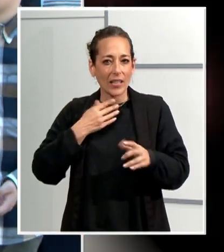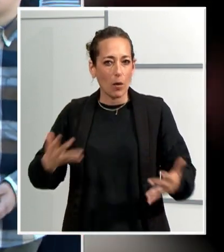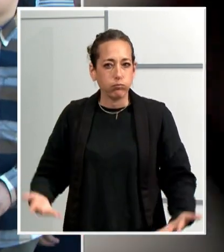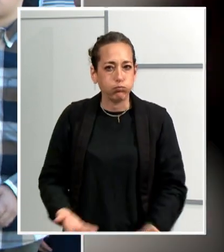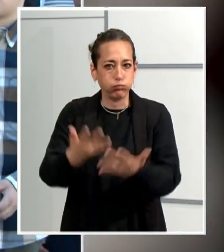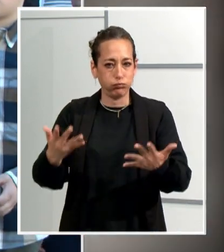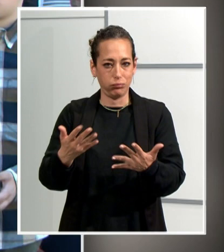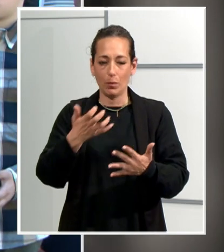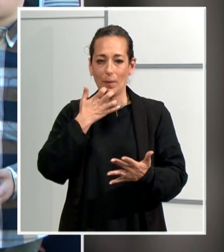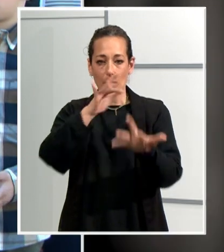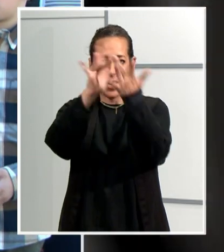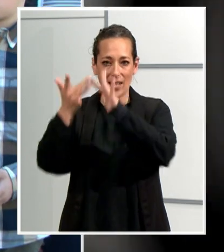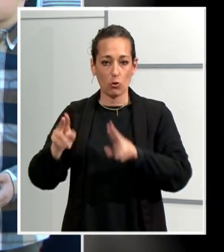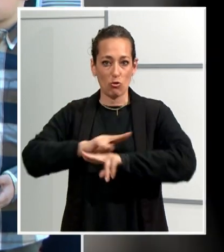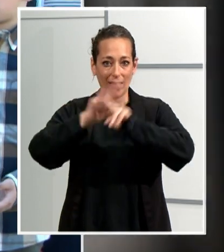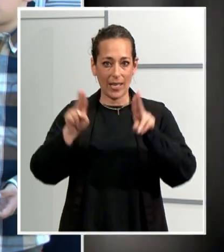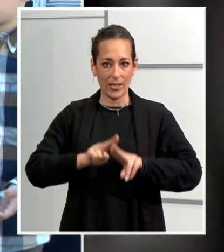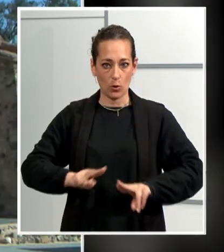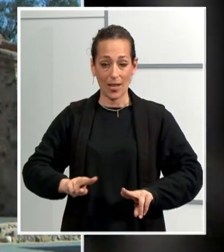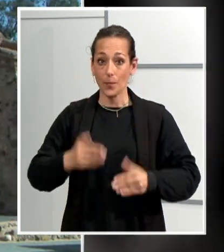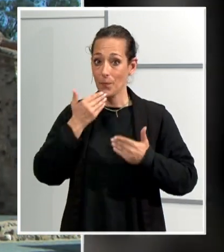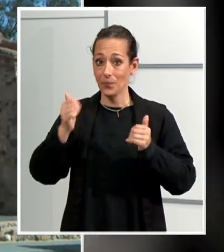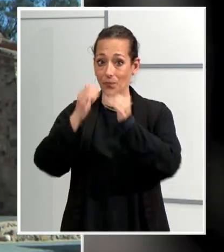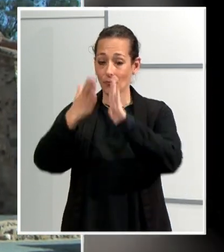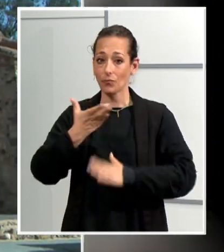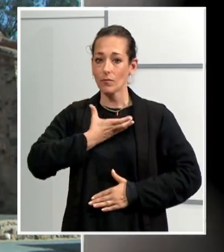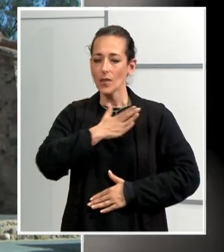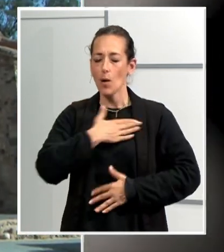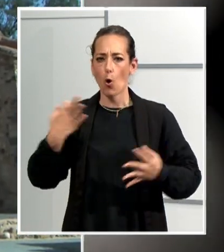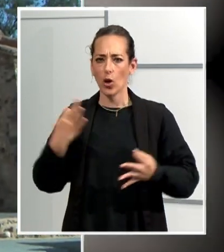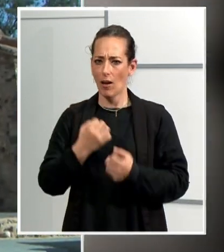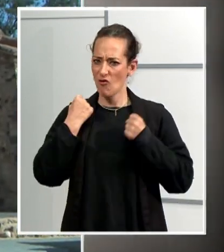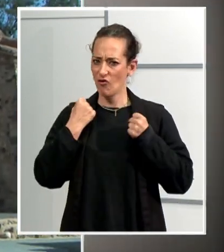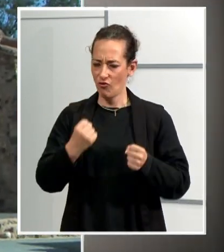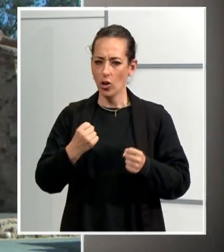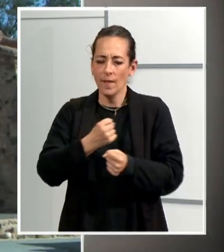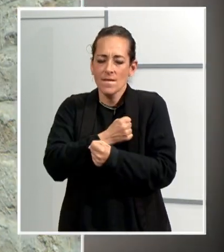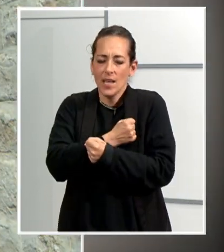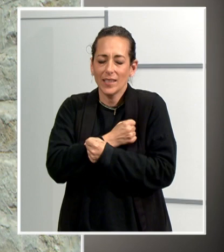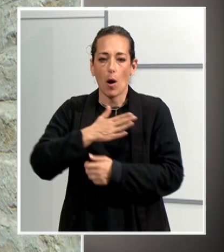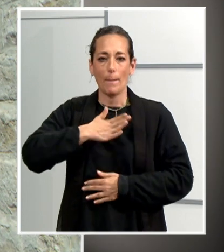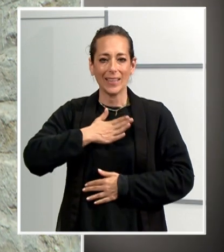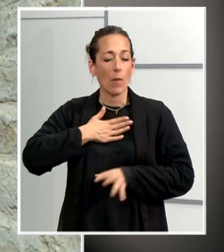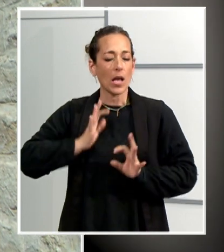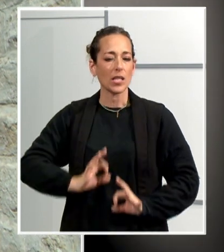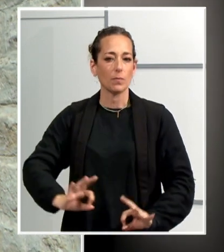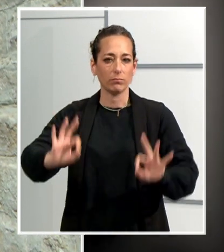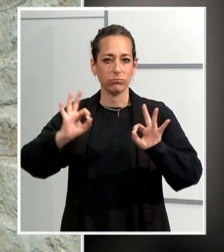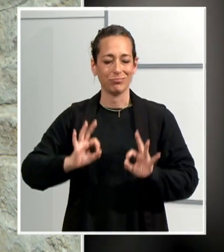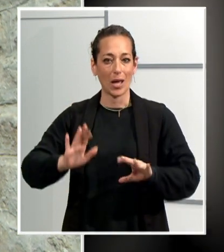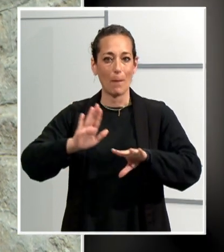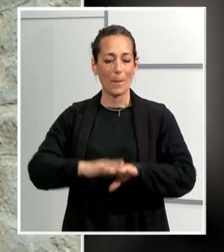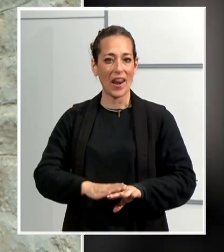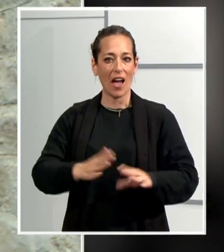relacions internacionals. Des de l'Ajuntament es vol reforçar la coneixença i l'estima d'un patrimoni excepcional que fomenta la identitat, el